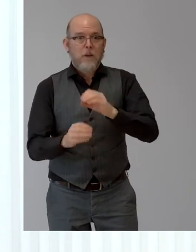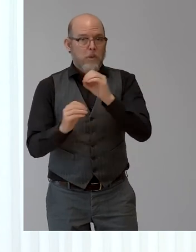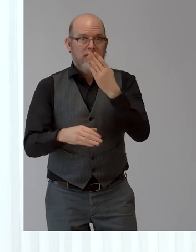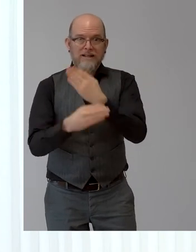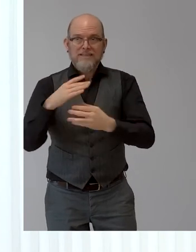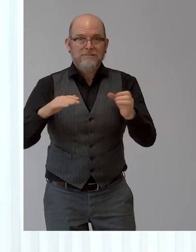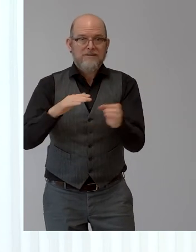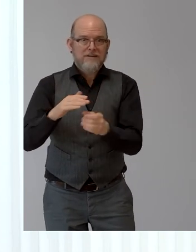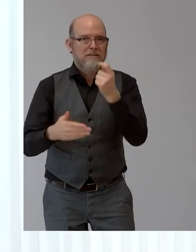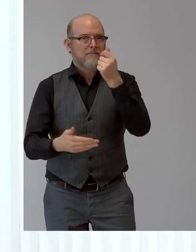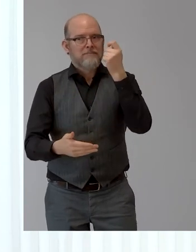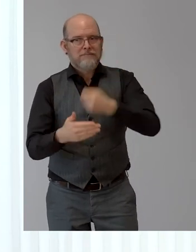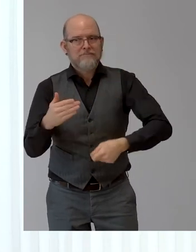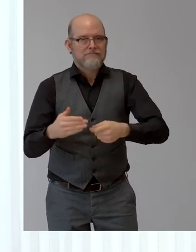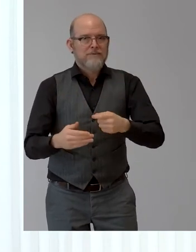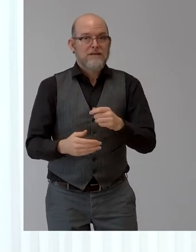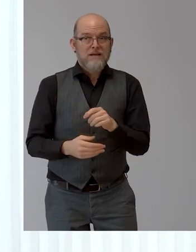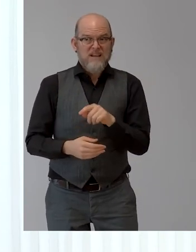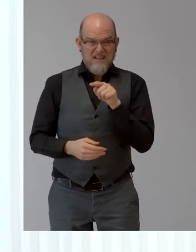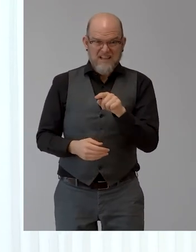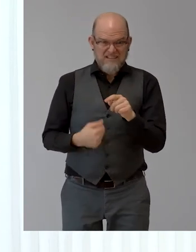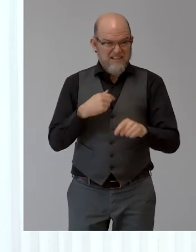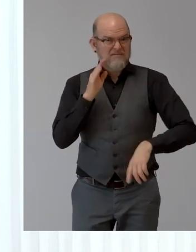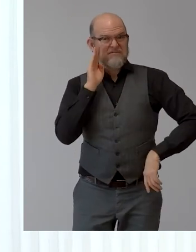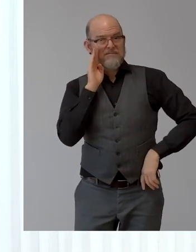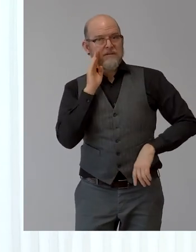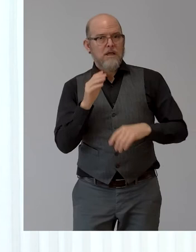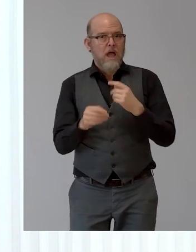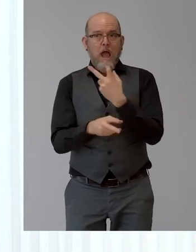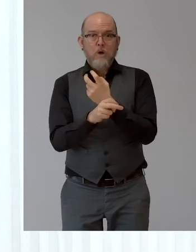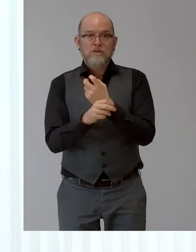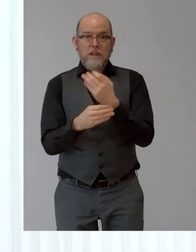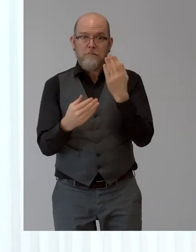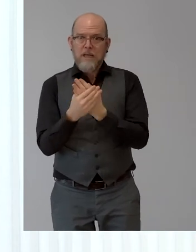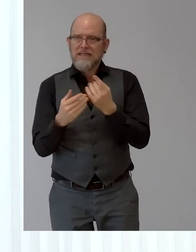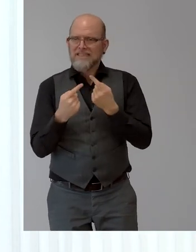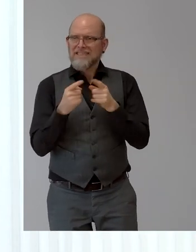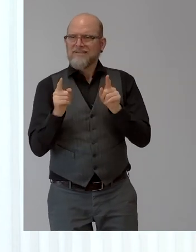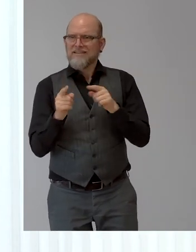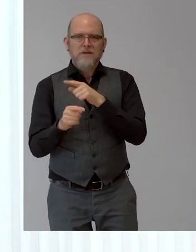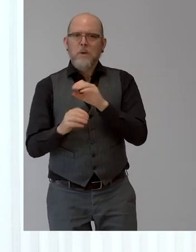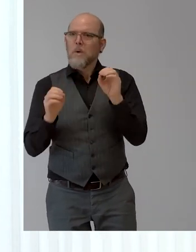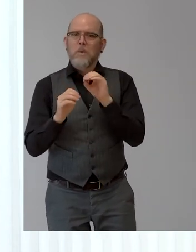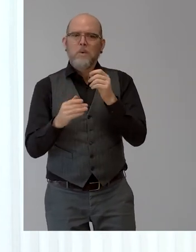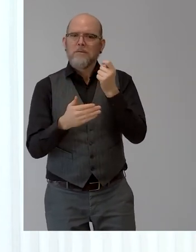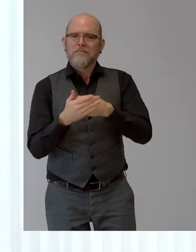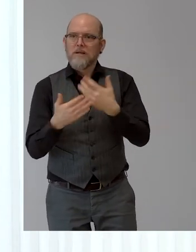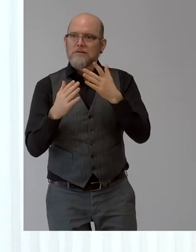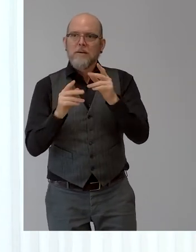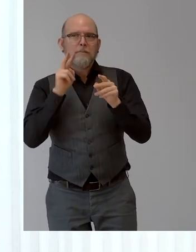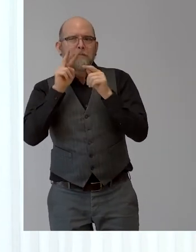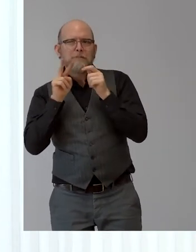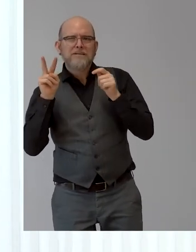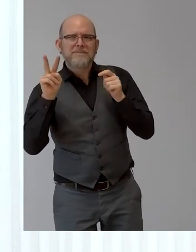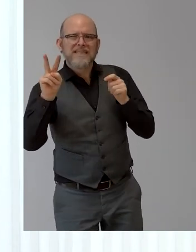example. That's not only true, that there are people that also see the perspective and the value and the